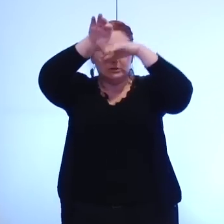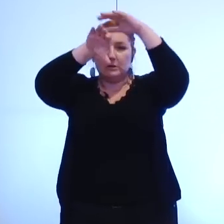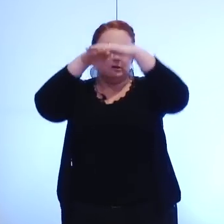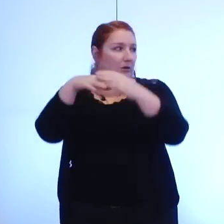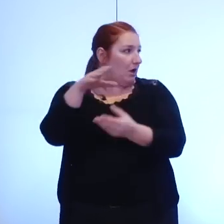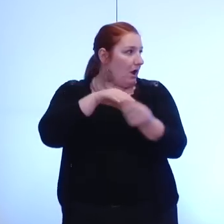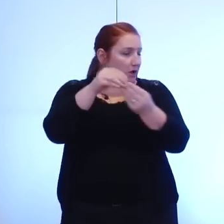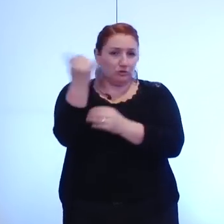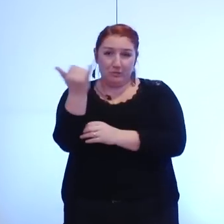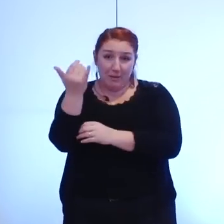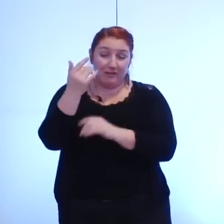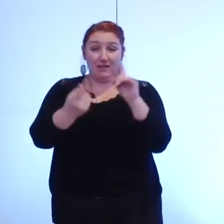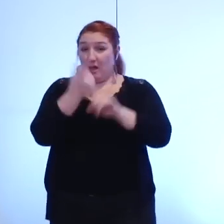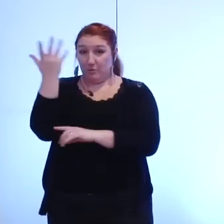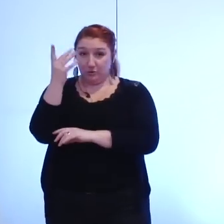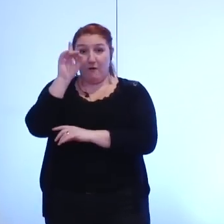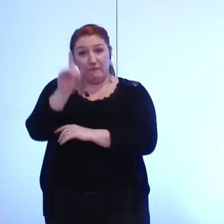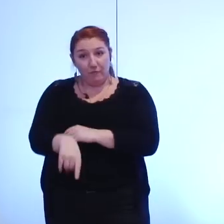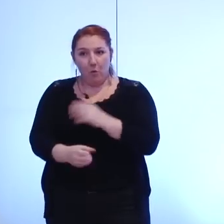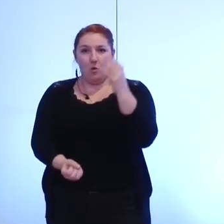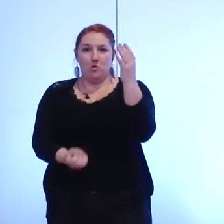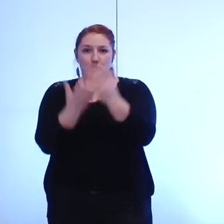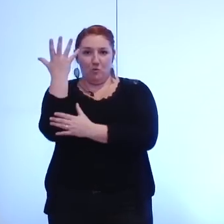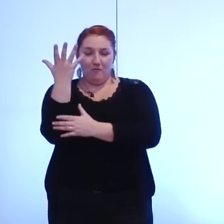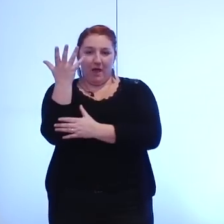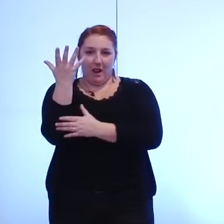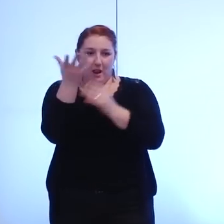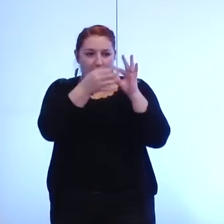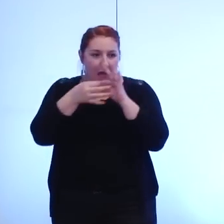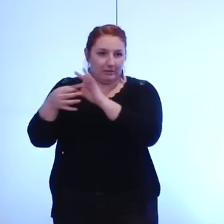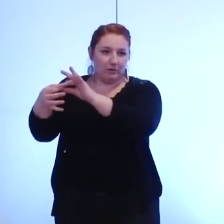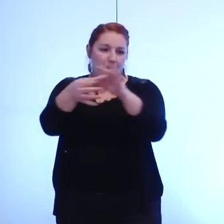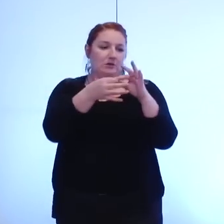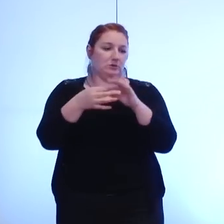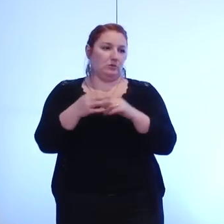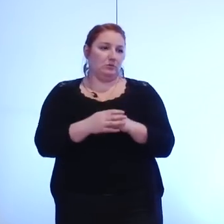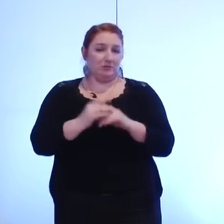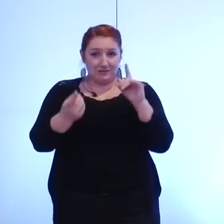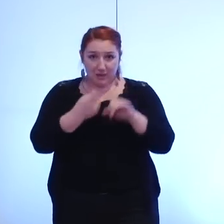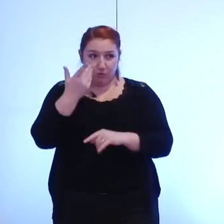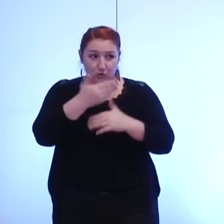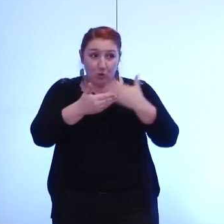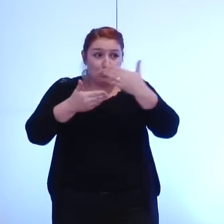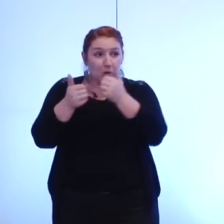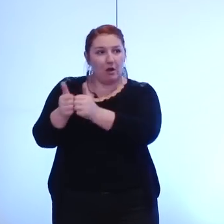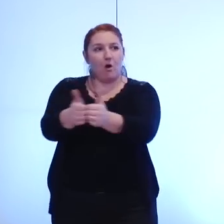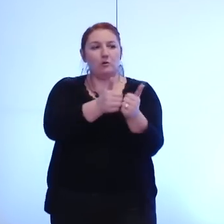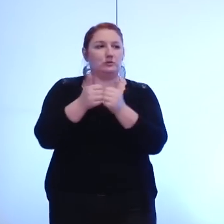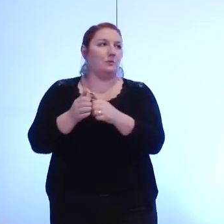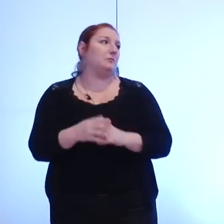concitoyens mais d'arriver à avoir une nouvelle articulation il faudra bien que nous arrivions à construire ensemble je voulais